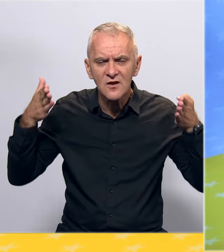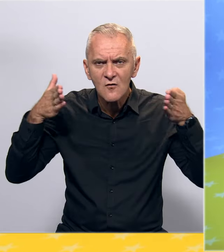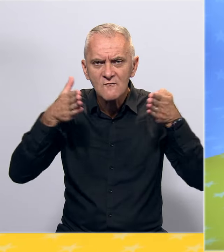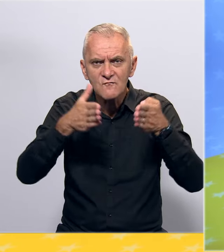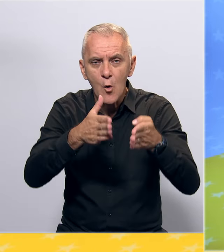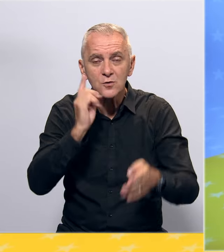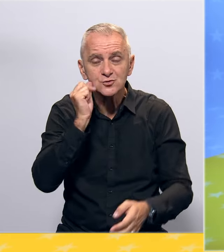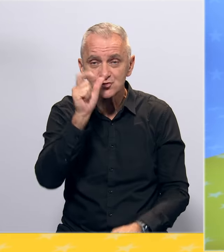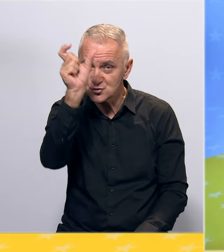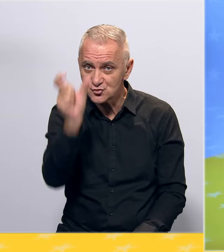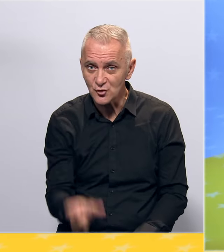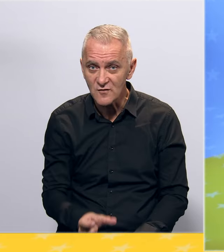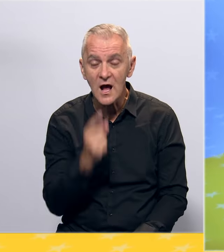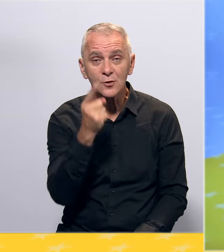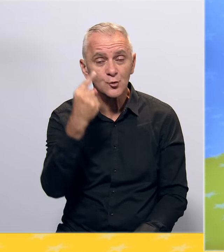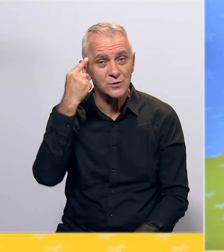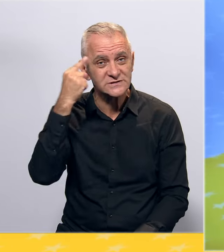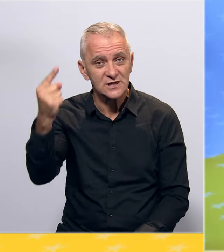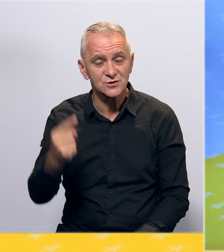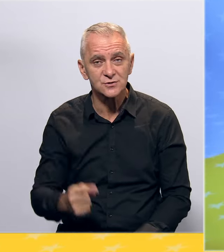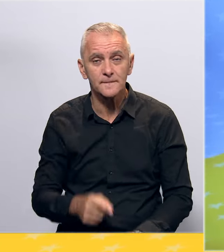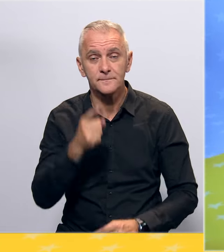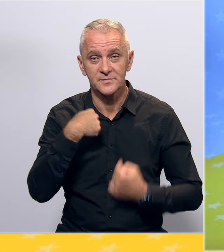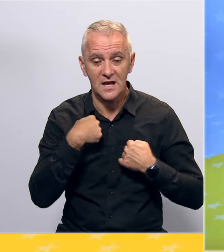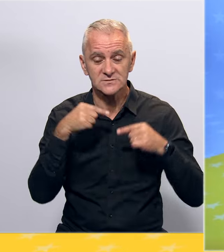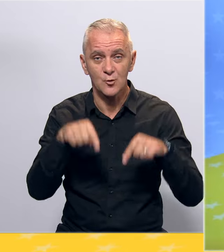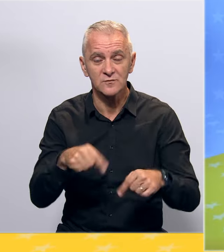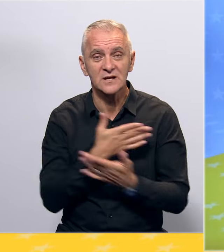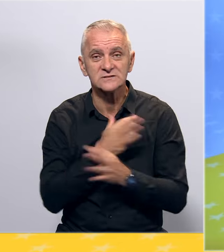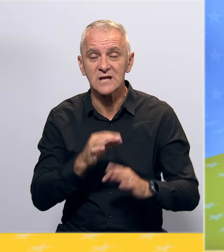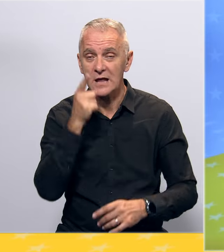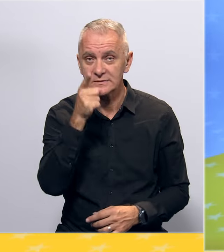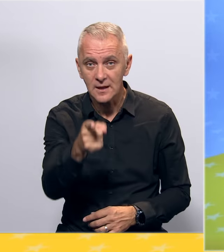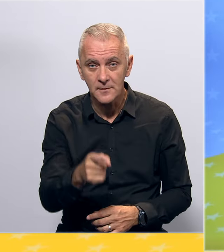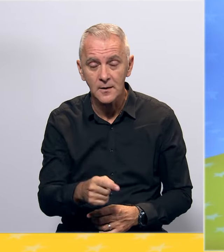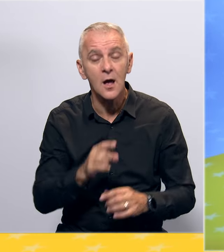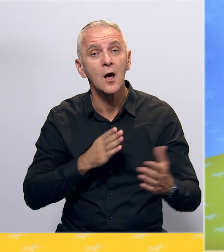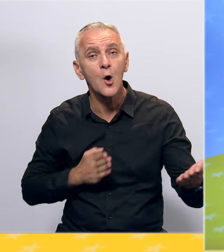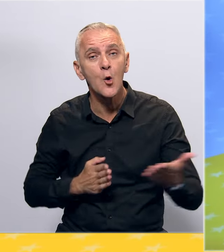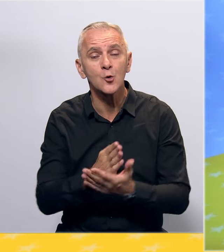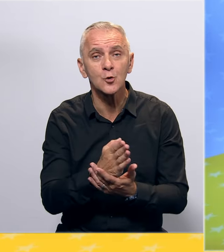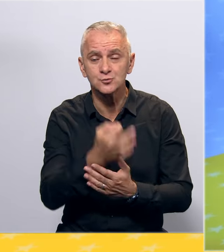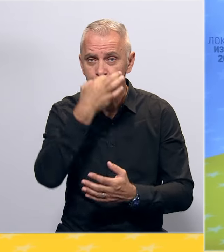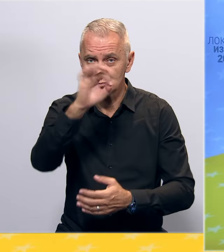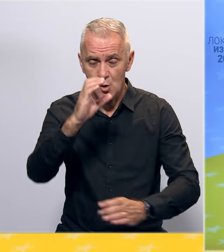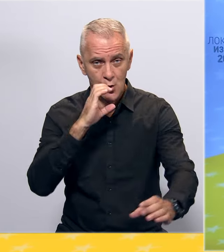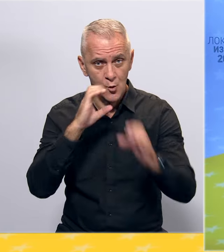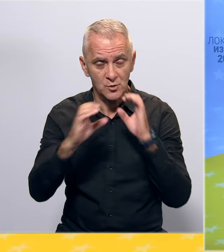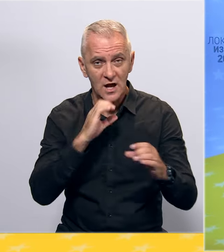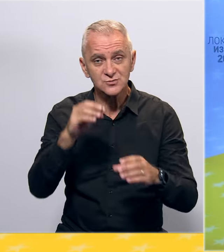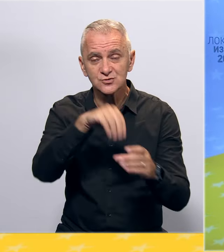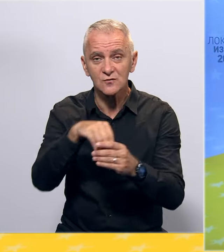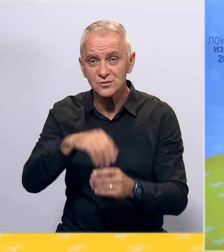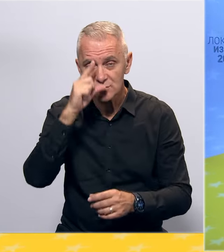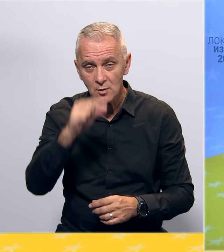čovjeka, a to znači tu sam za tebe kroz efikasniju komunikaciju sa stanovnicima općine,